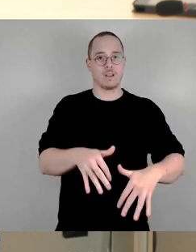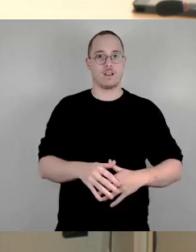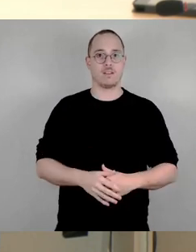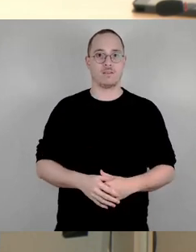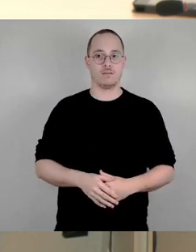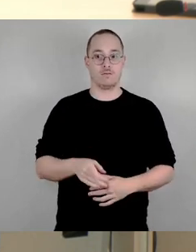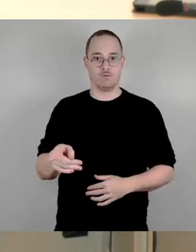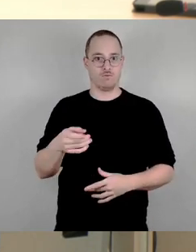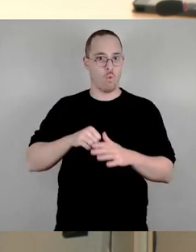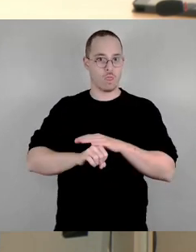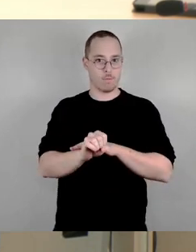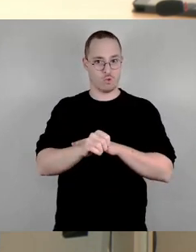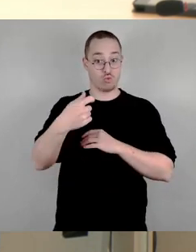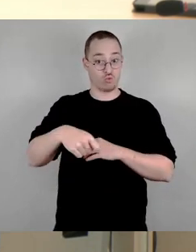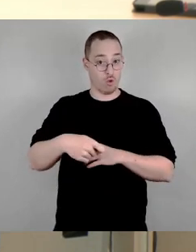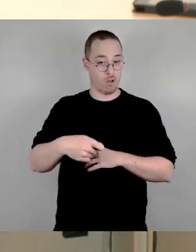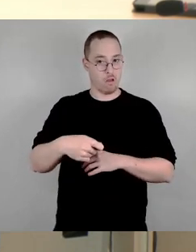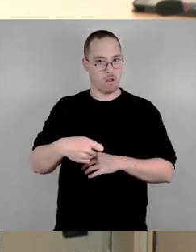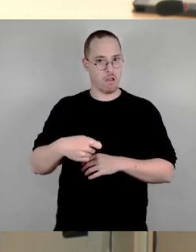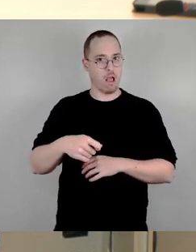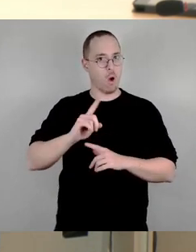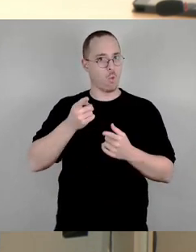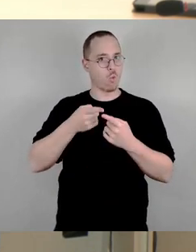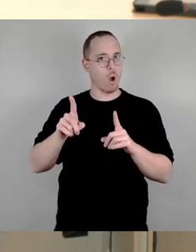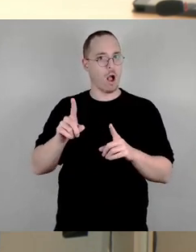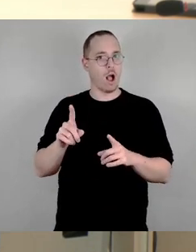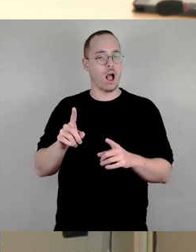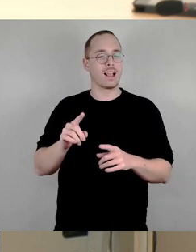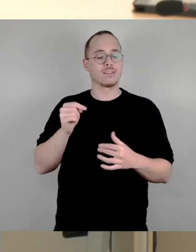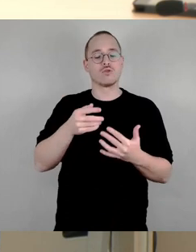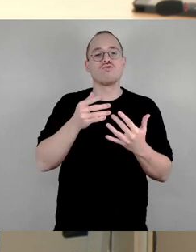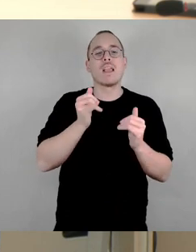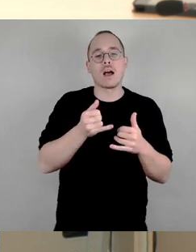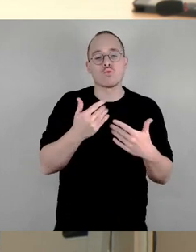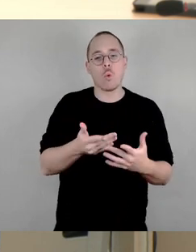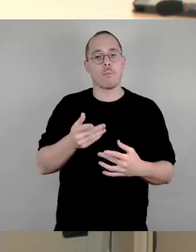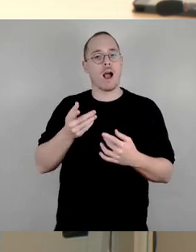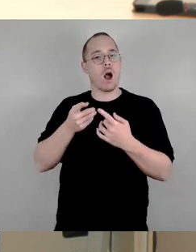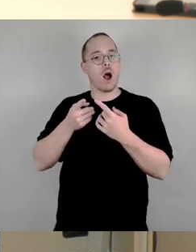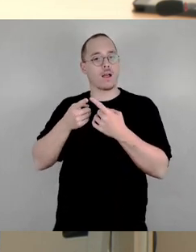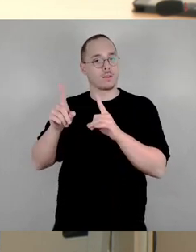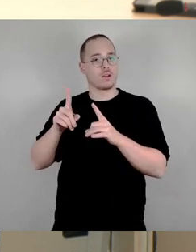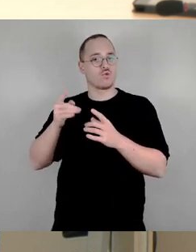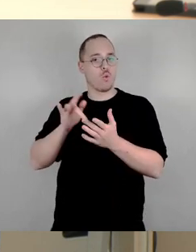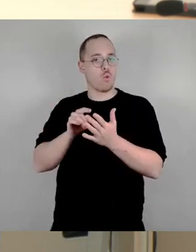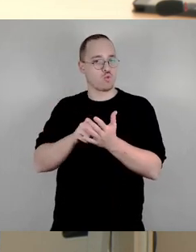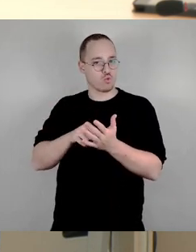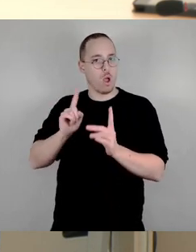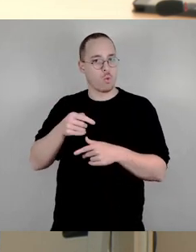es liegt auch an falschen Anreizen. Es gibt klare Regeln und an diese Regeln muss man sich halten.